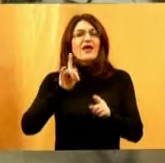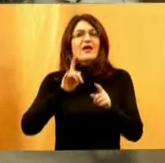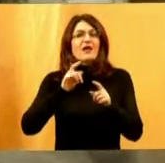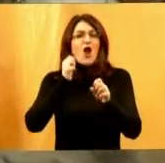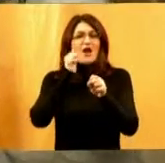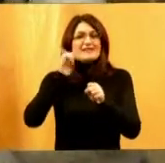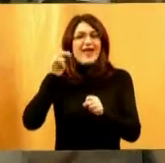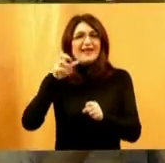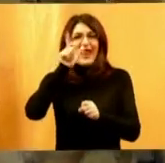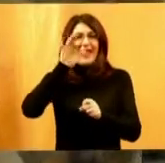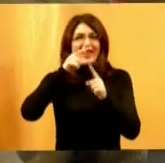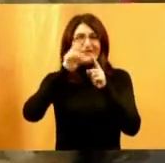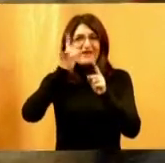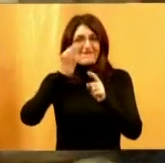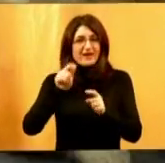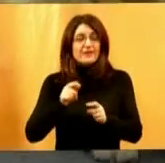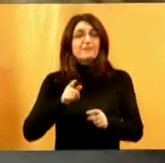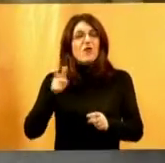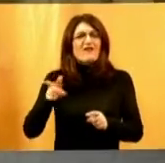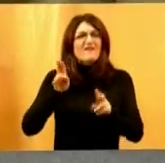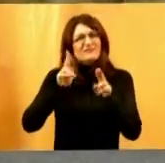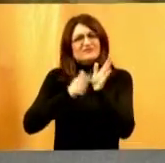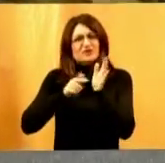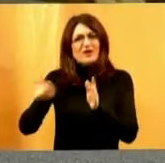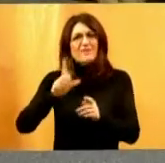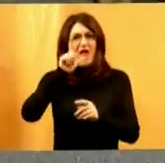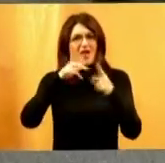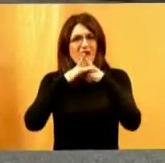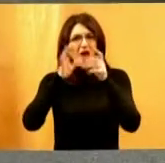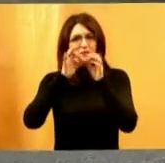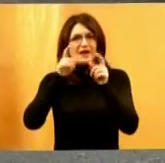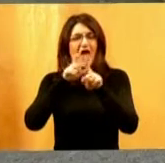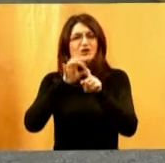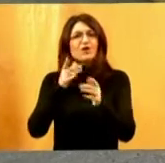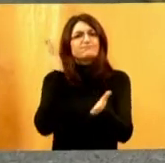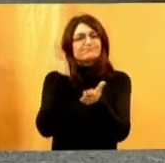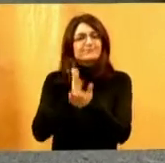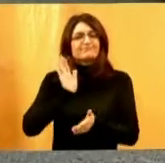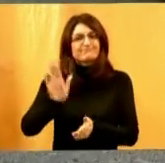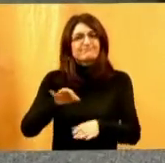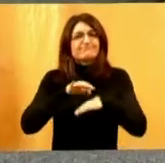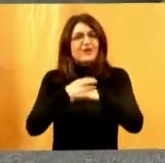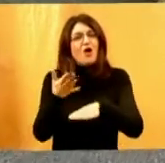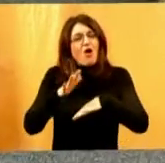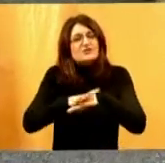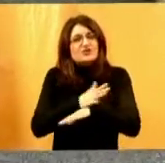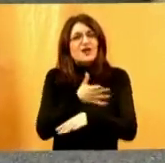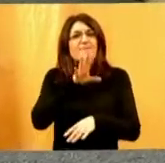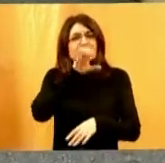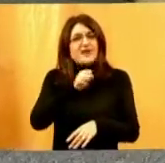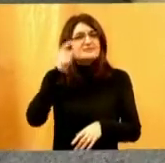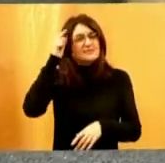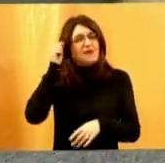najčešće u velikoj mjeri labradori. Znači ipak njihov karakter najviše je prijemčilj za tako biti senzibilan i znati,